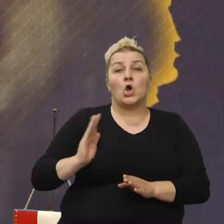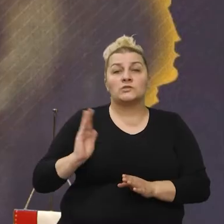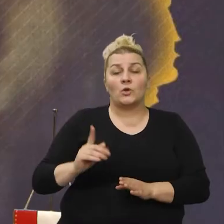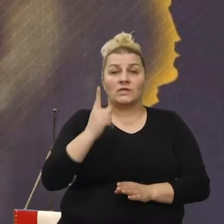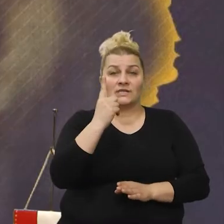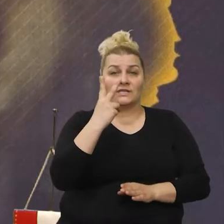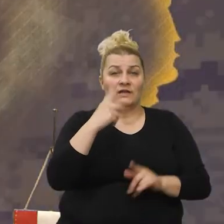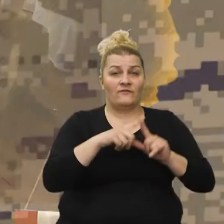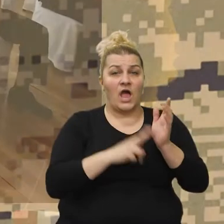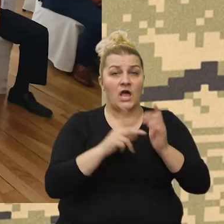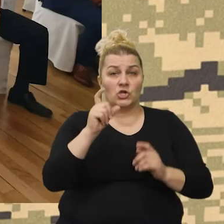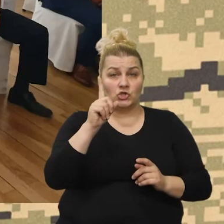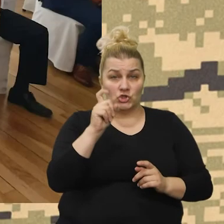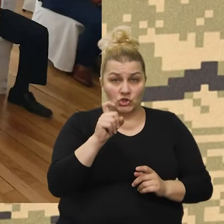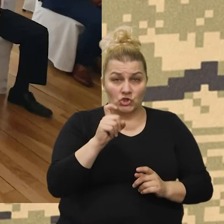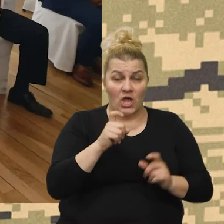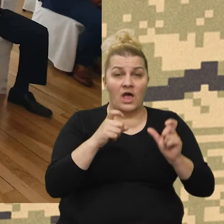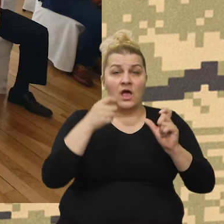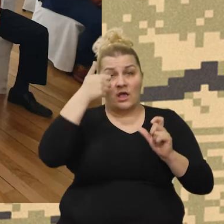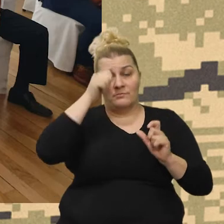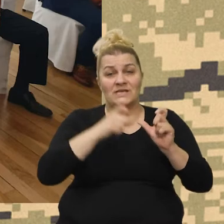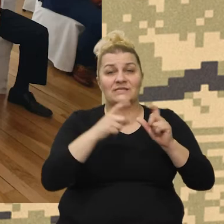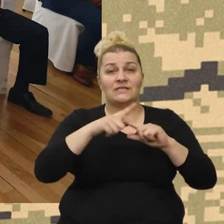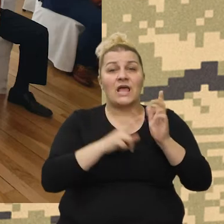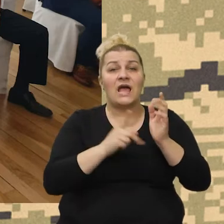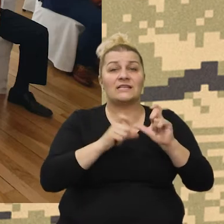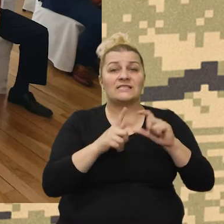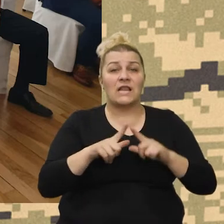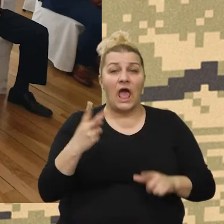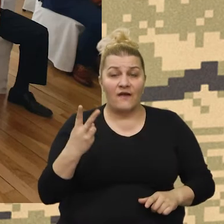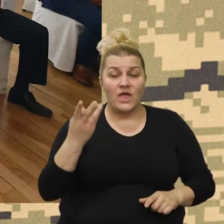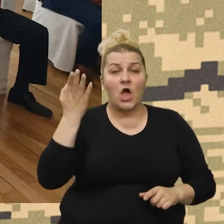je jedan duže vrijeme bio bolestan. Još i uvijek je bolestan.